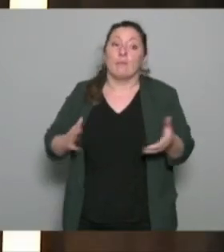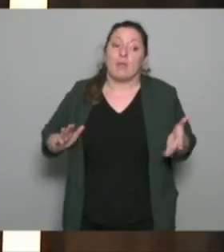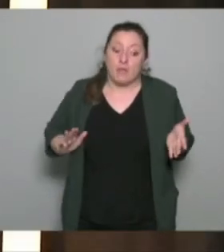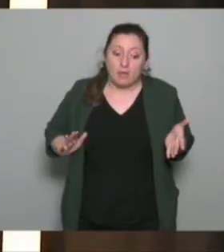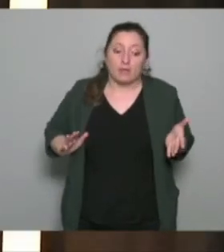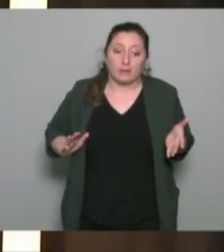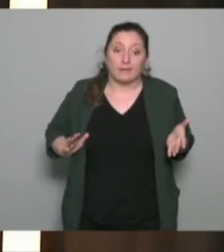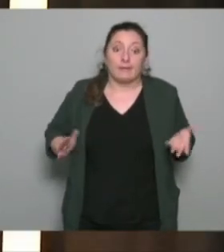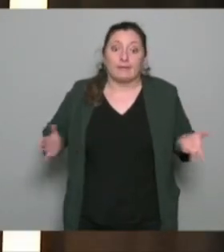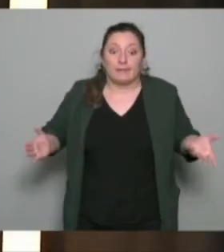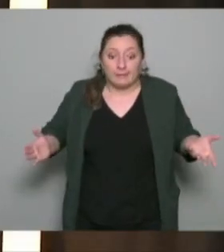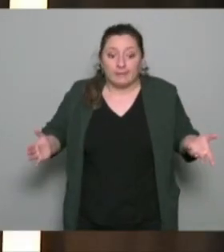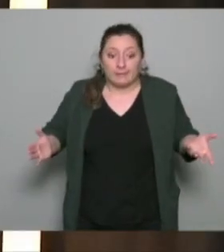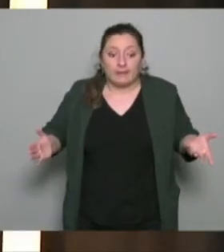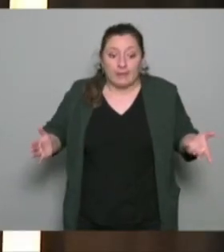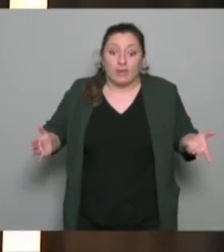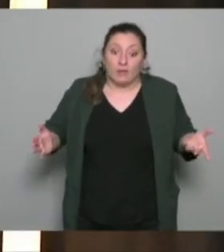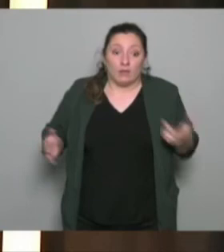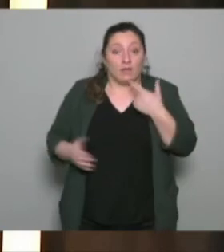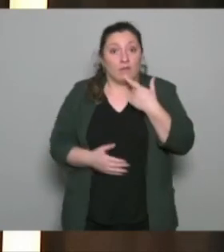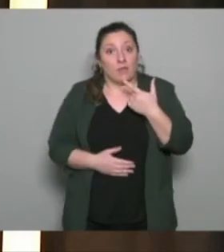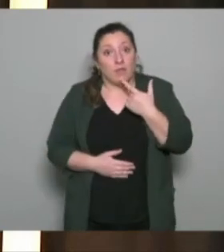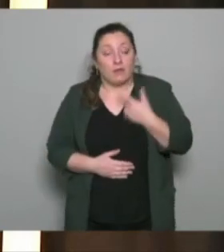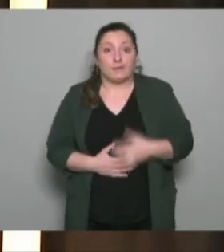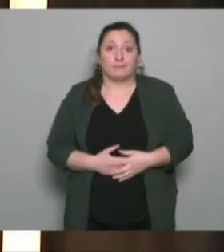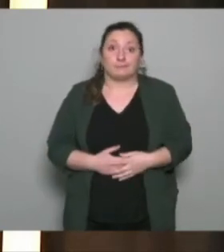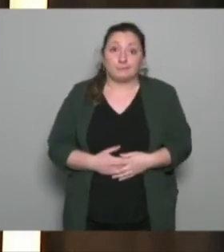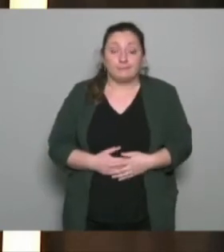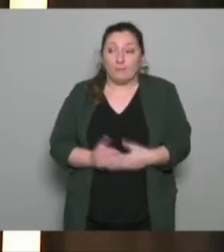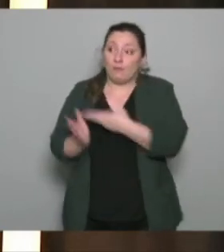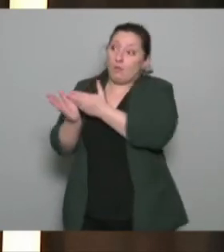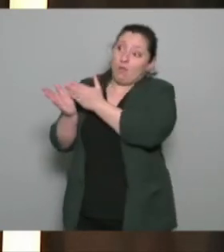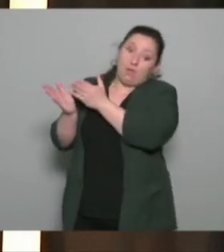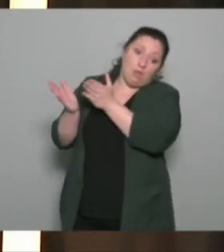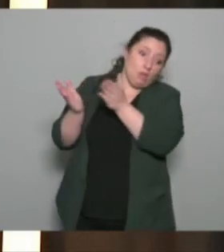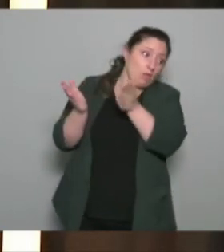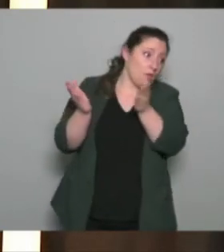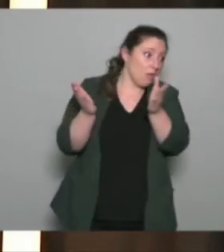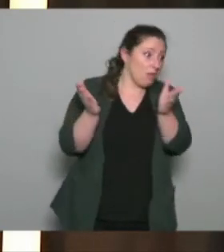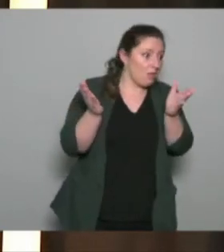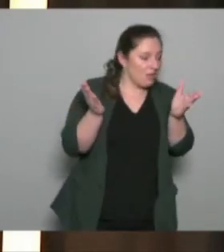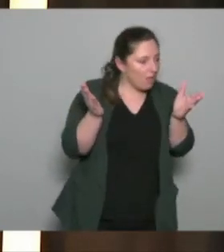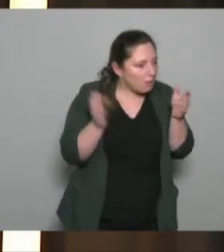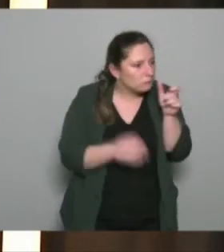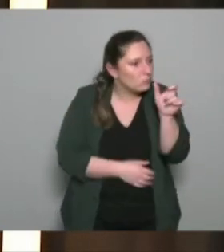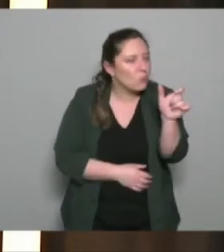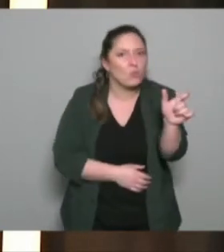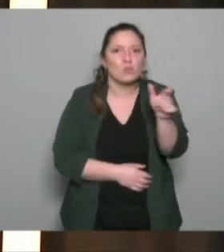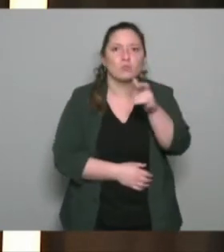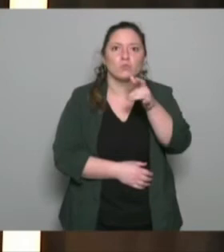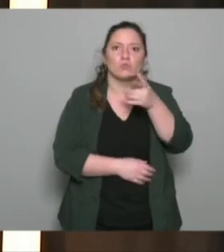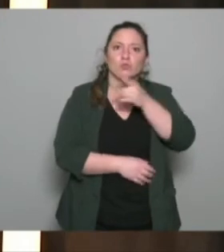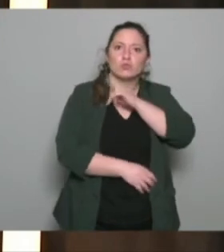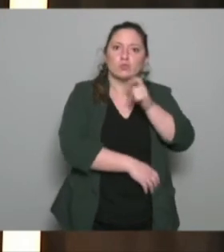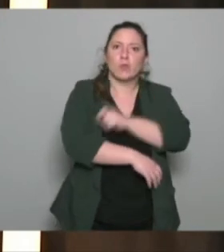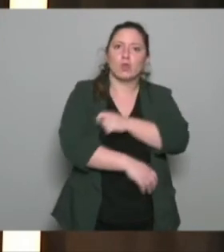du coup a été convoqué dans ces glissements la notion de sport santé je pense qu'il est valise lui